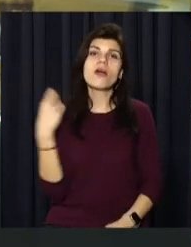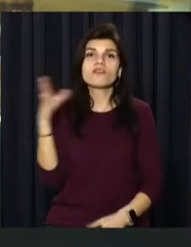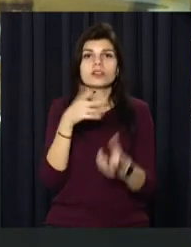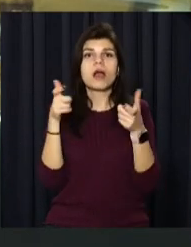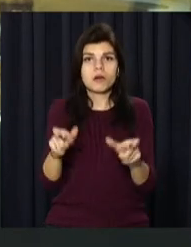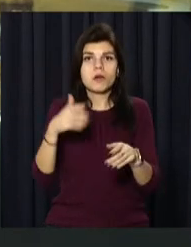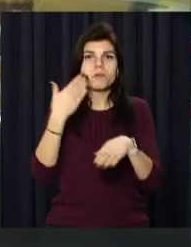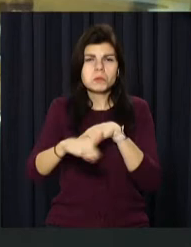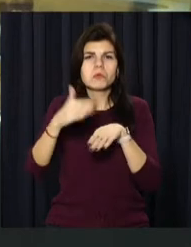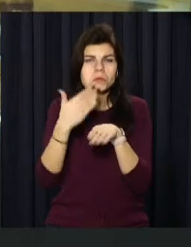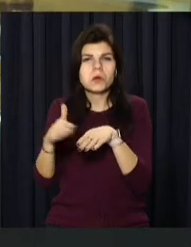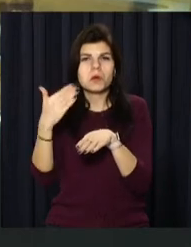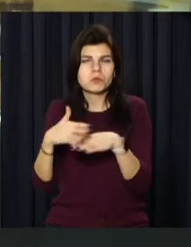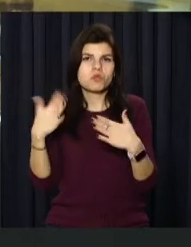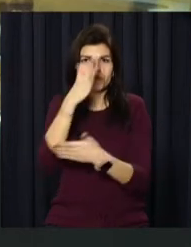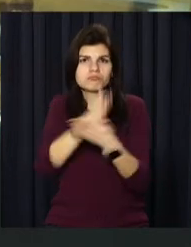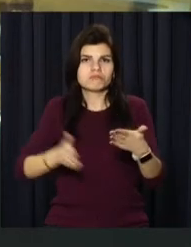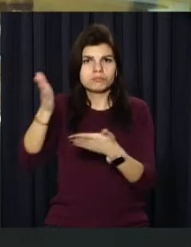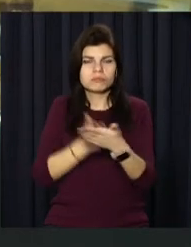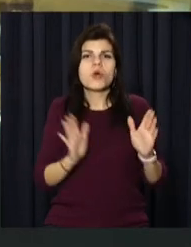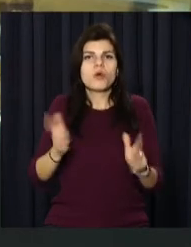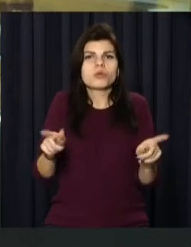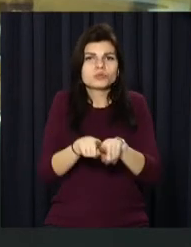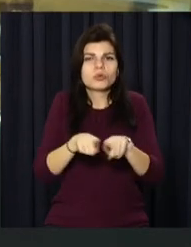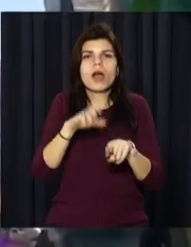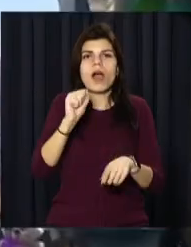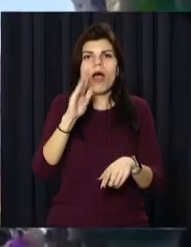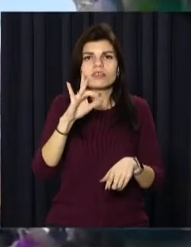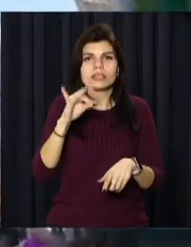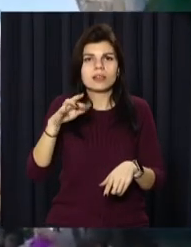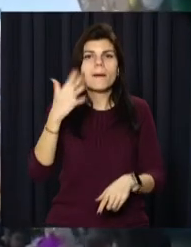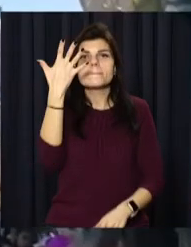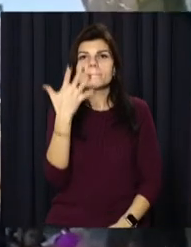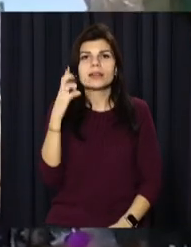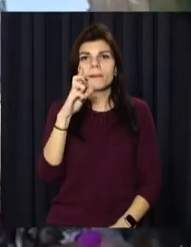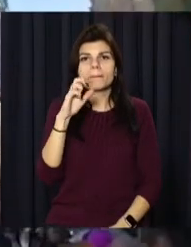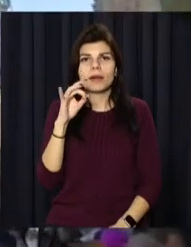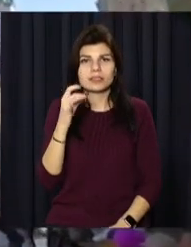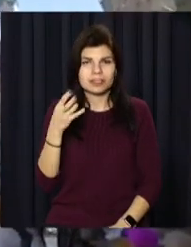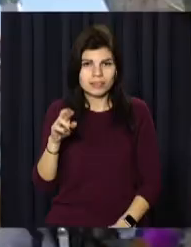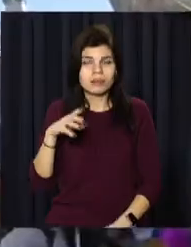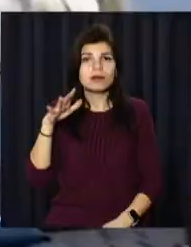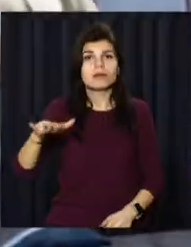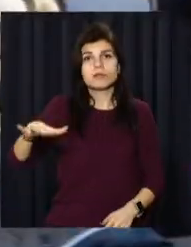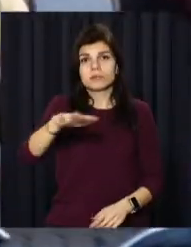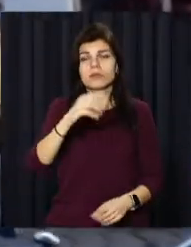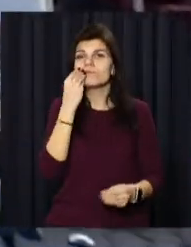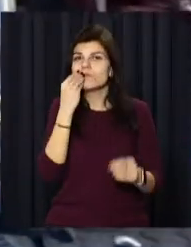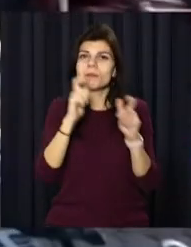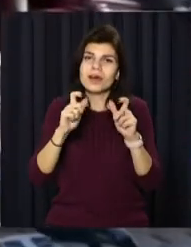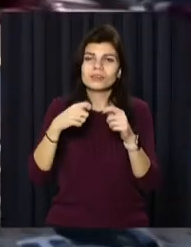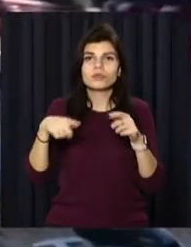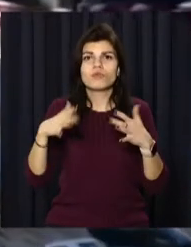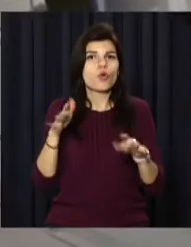обмеження найближчим часом скасує й Австрія. Вже з 5 березня у магазинах, готелях та закладах харчування